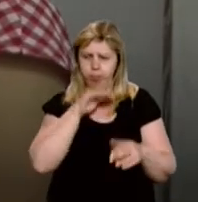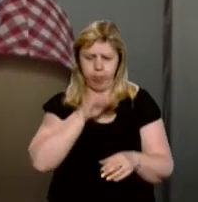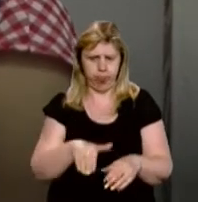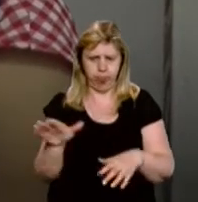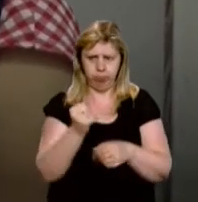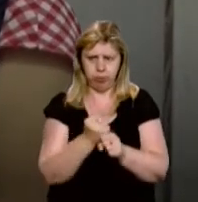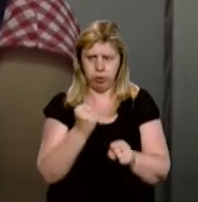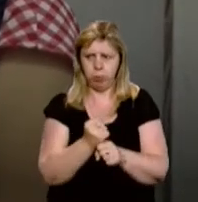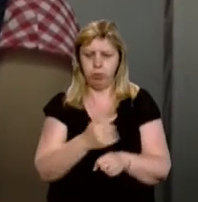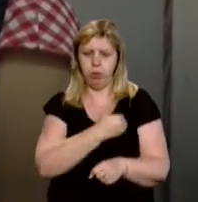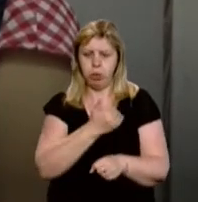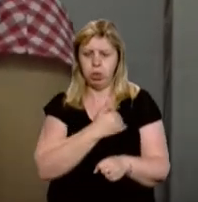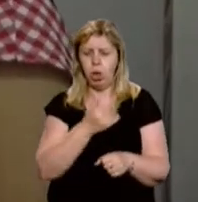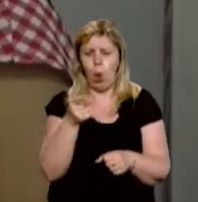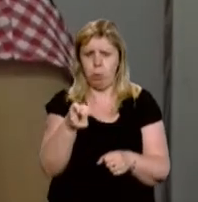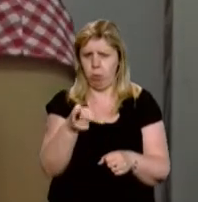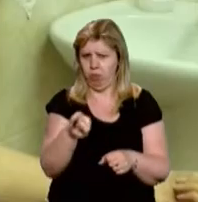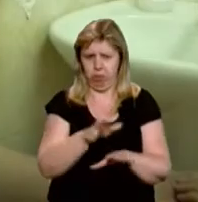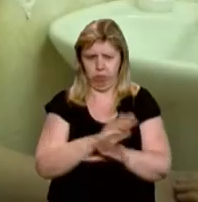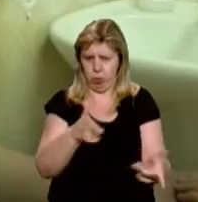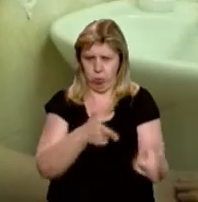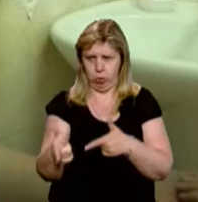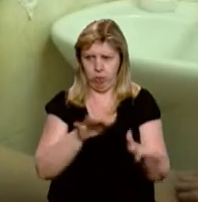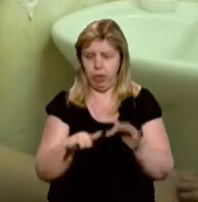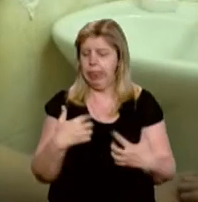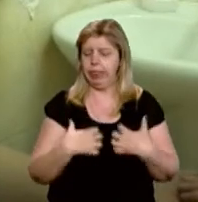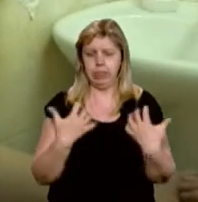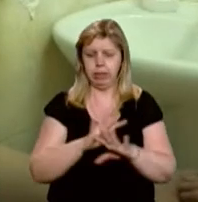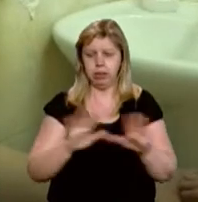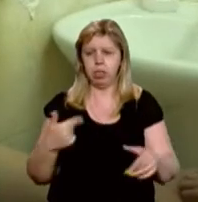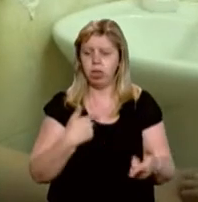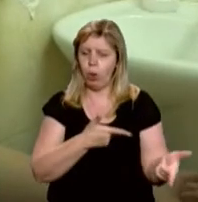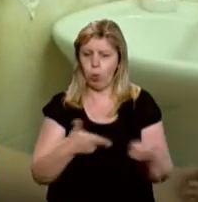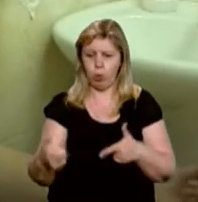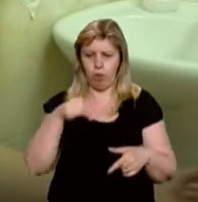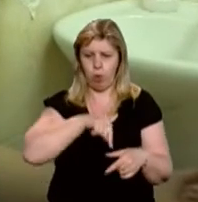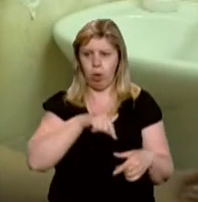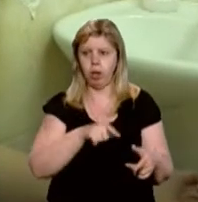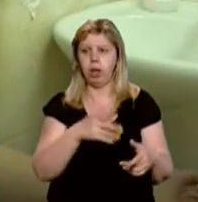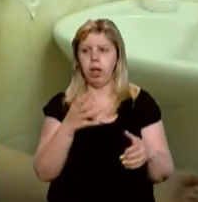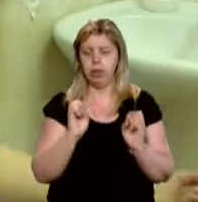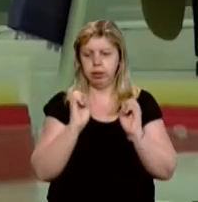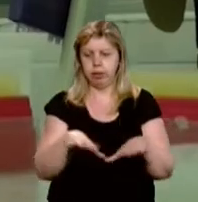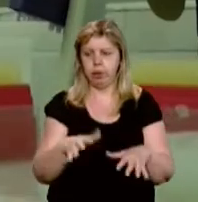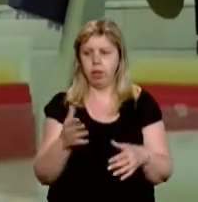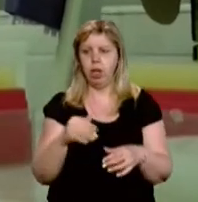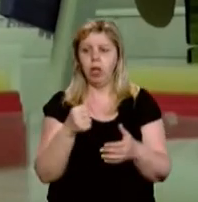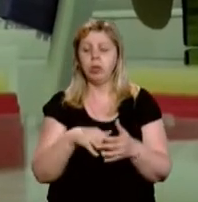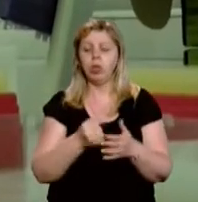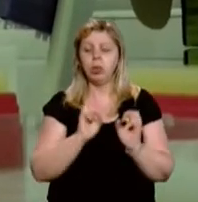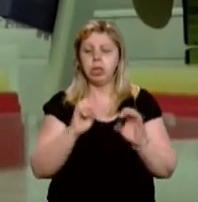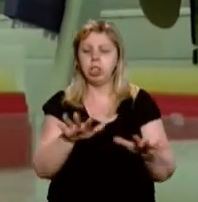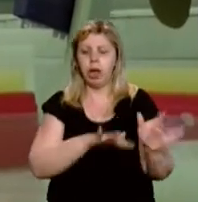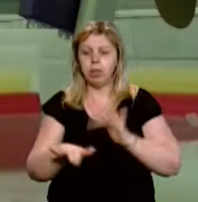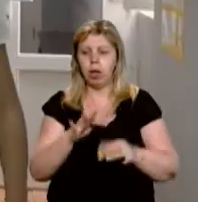я вважаю хвилину, півтори можливо. Мені не страшно, тому я готова морально від такої здачі крові. До здачі